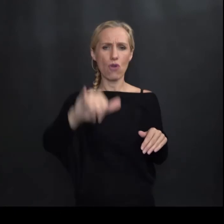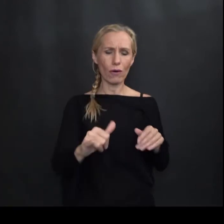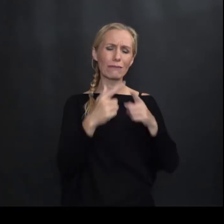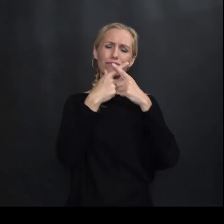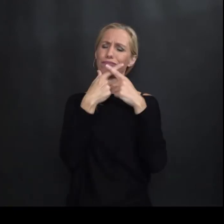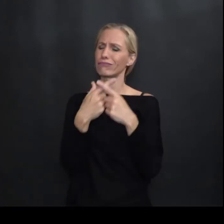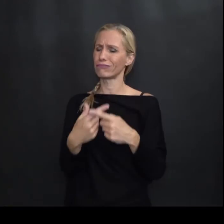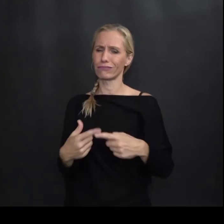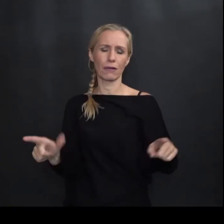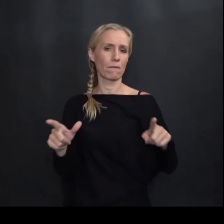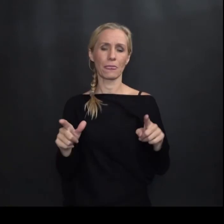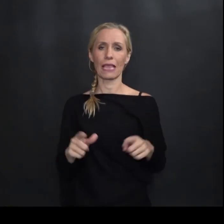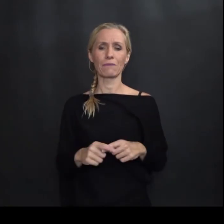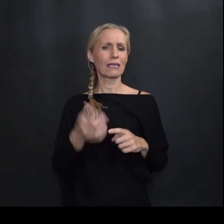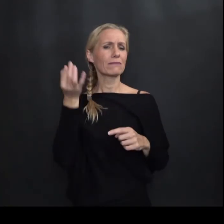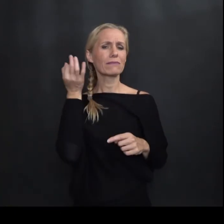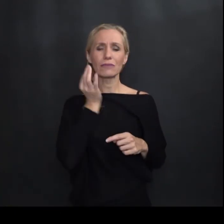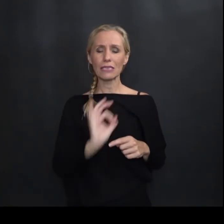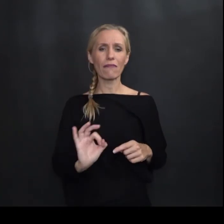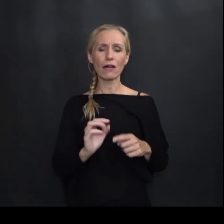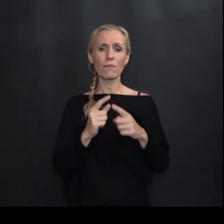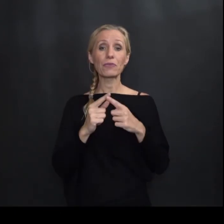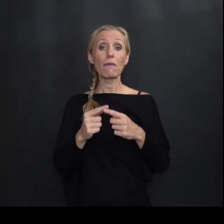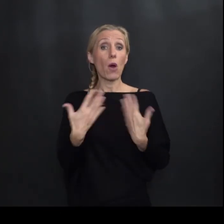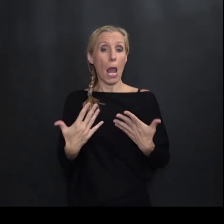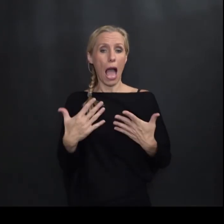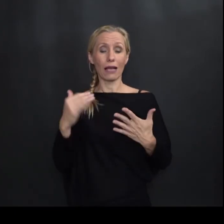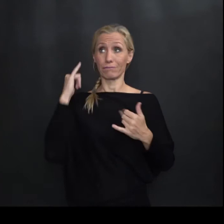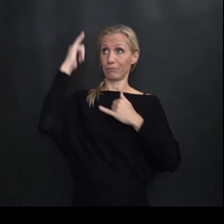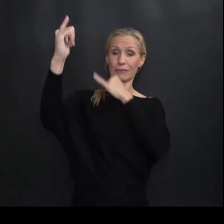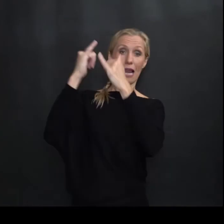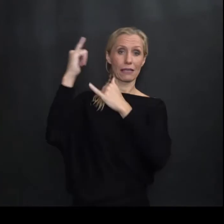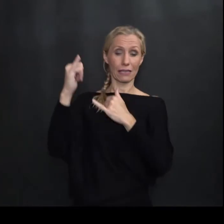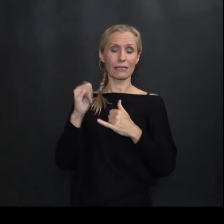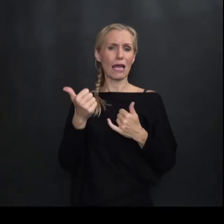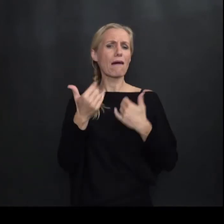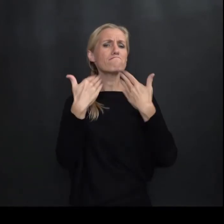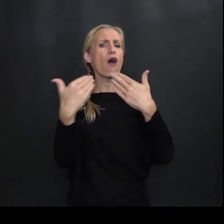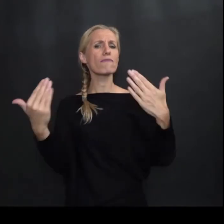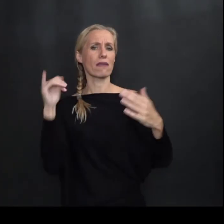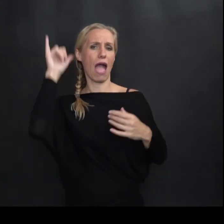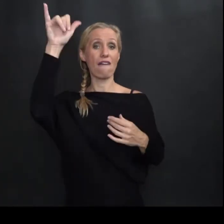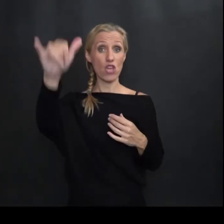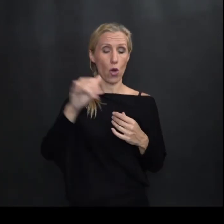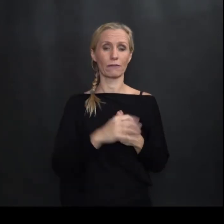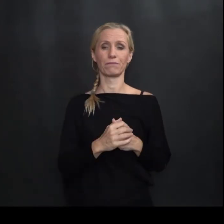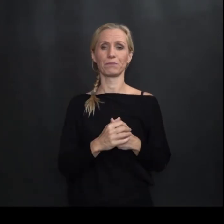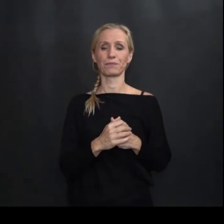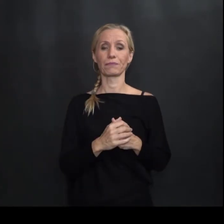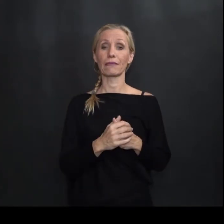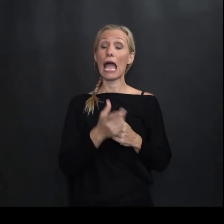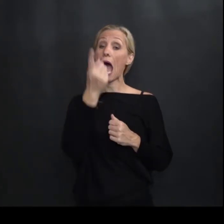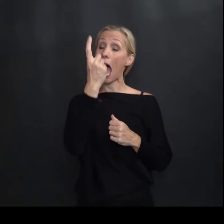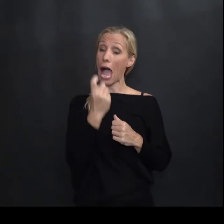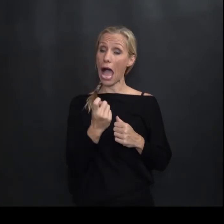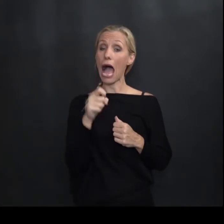Imamo Zbilja I čak imamo Ultralaku letjelicu Jedana od Modernih aviona Međutim